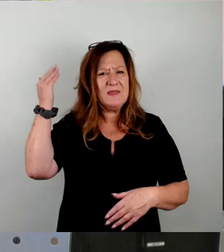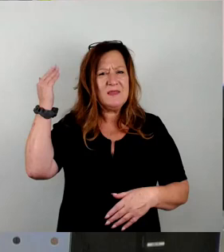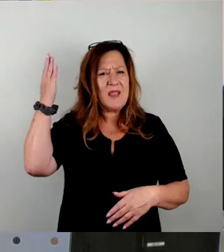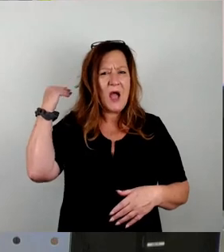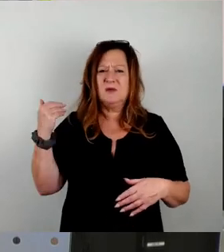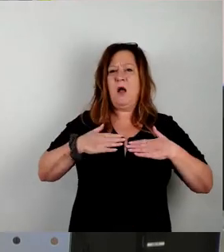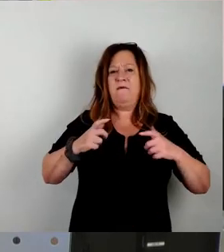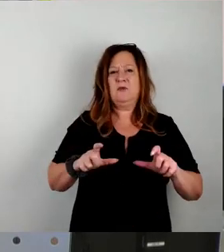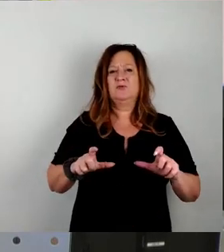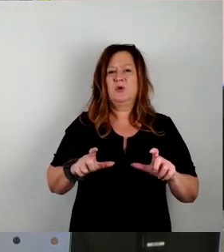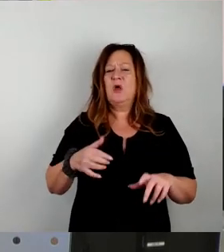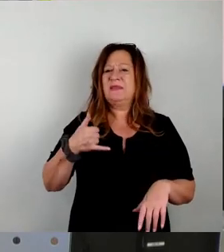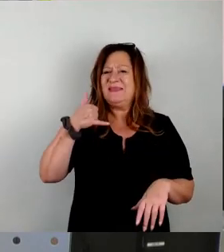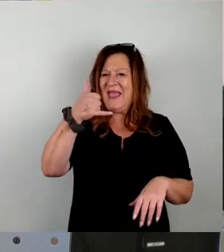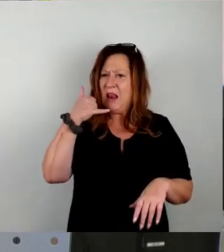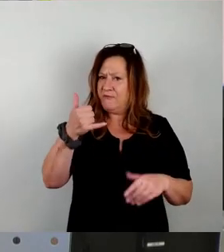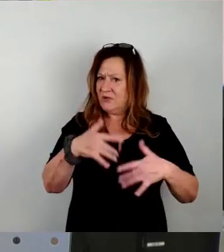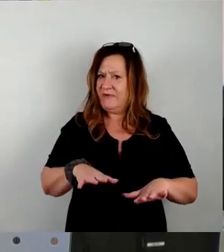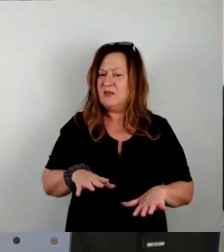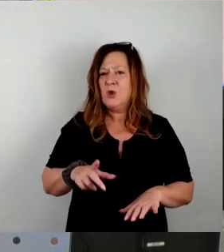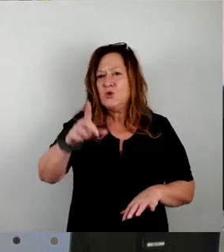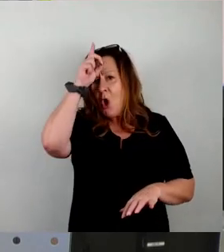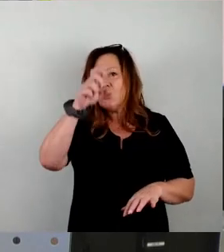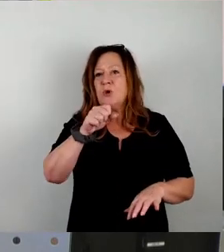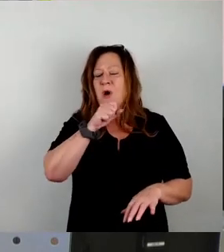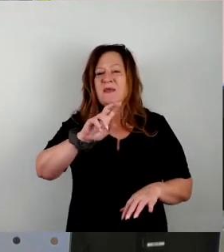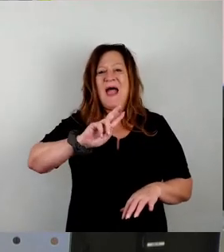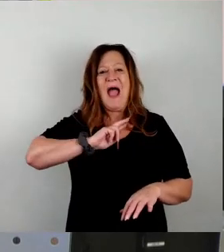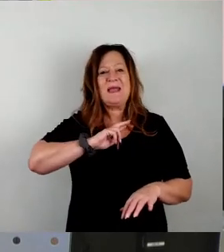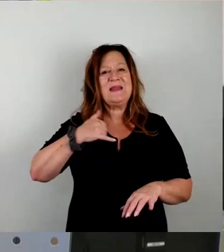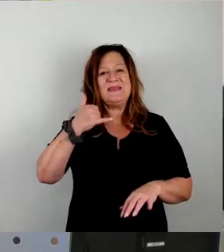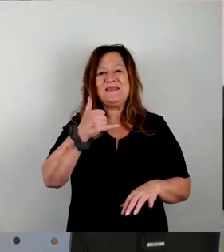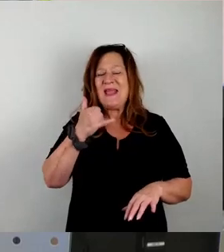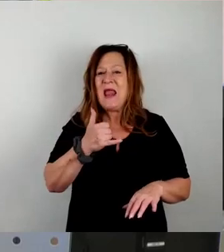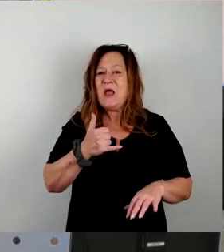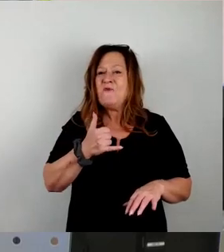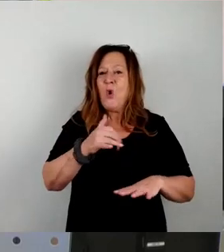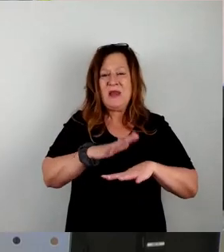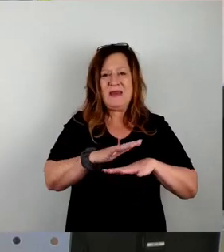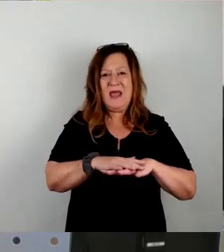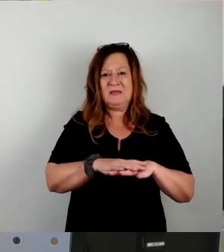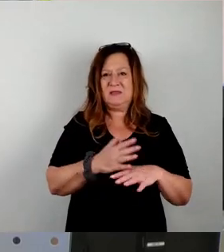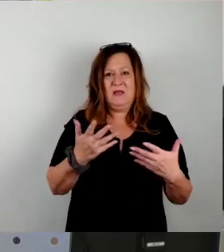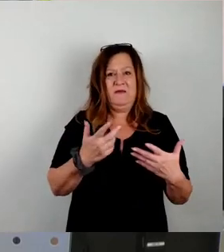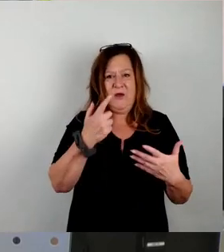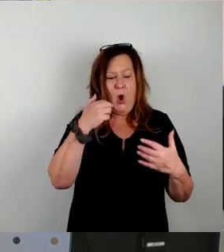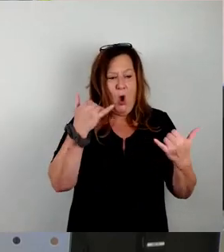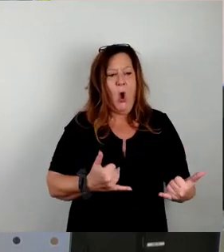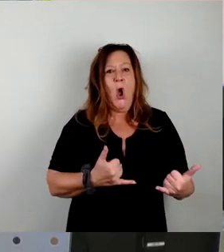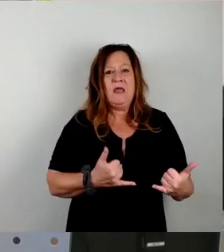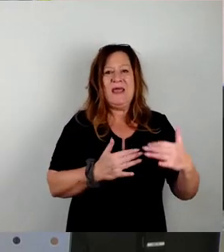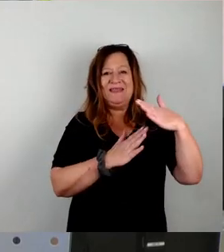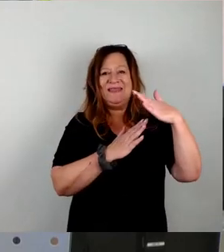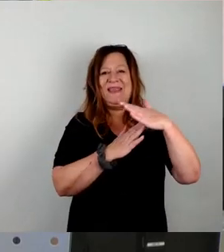Telefon, die Deutsche Post hatte ein eigenes Telefonnetz und heute im Glasfasernetz kein Strom mehr anliegt zu Hause, ich kann nicht mehr telefonieren. Das heißt, die